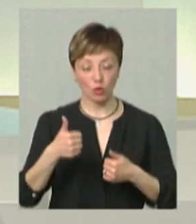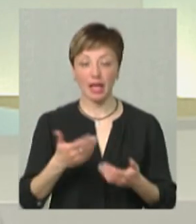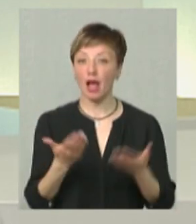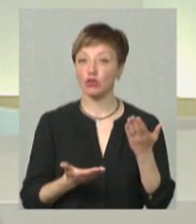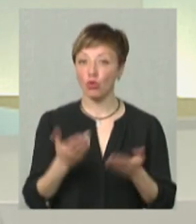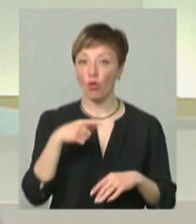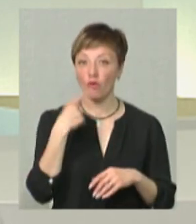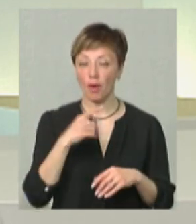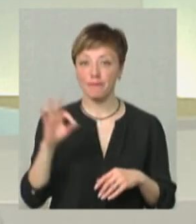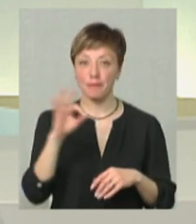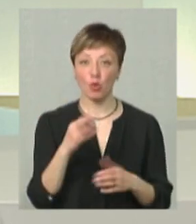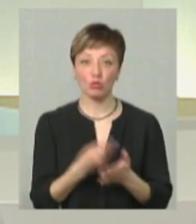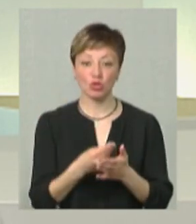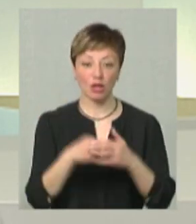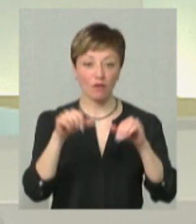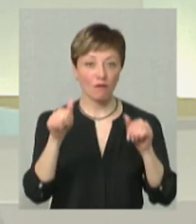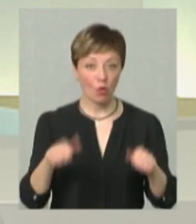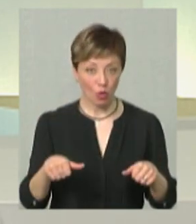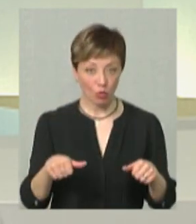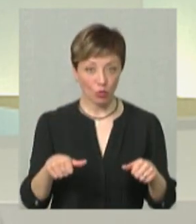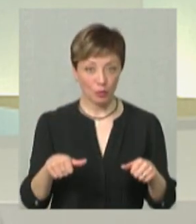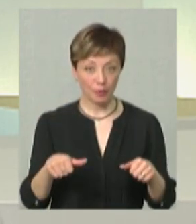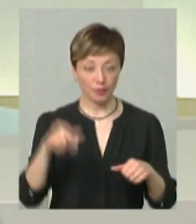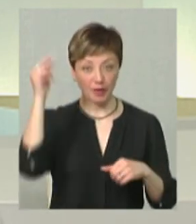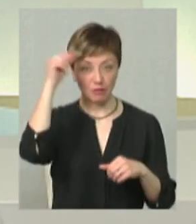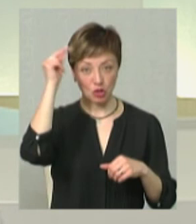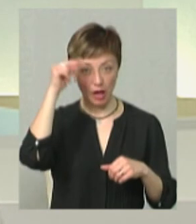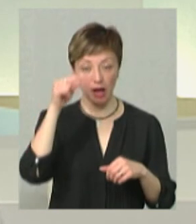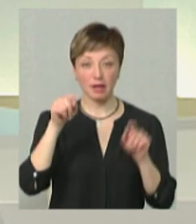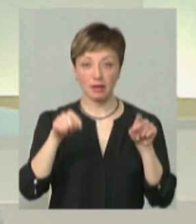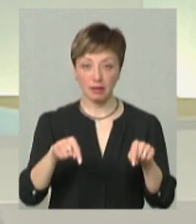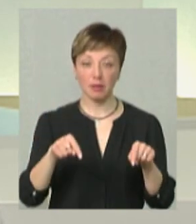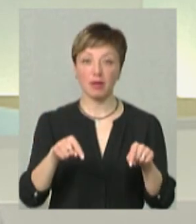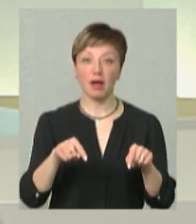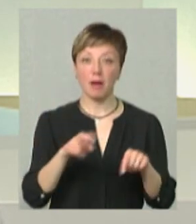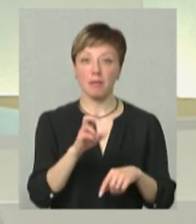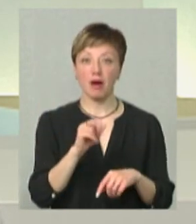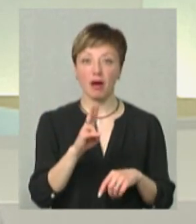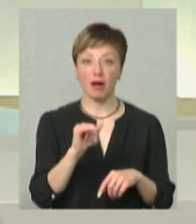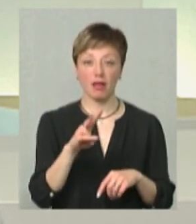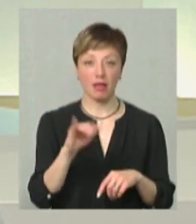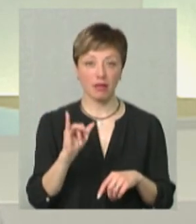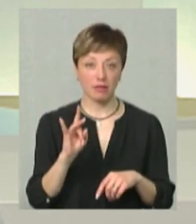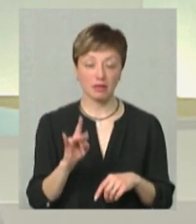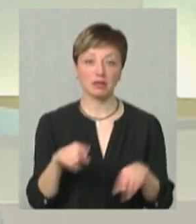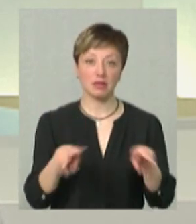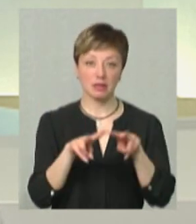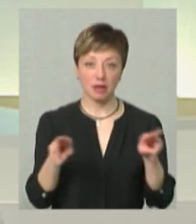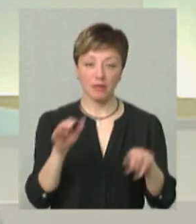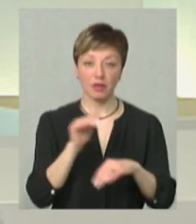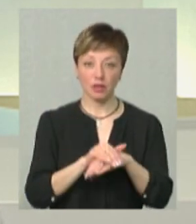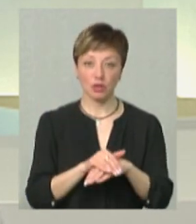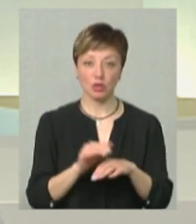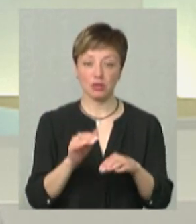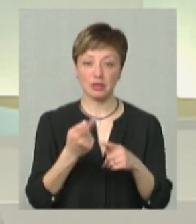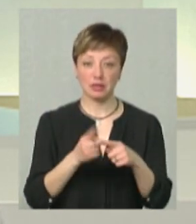Якщо ми говоримо про бюджетну форму навчання, то на бакалаврат там так само фактично